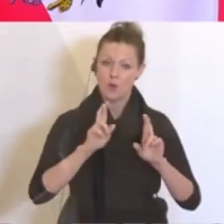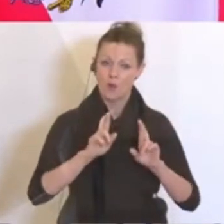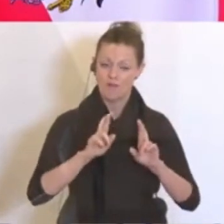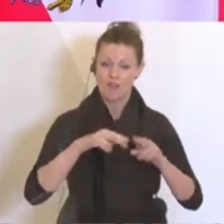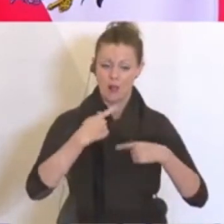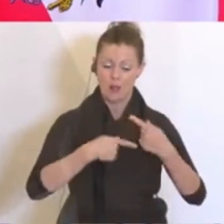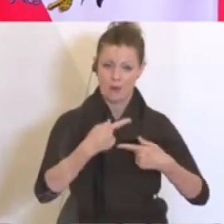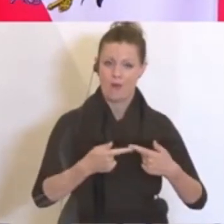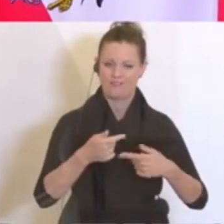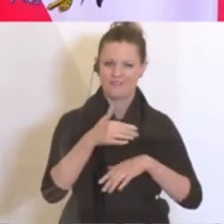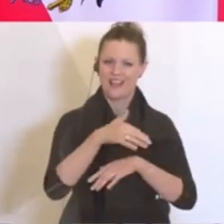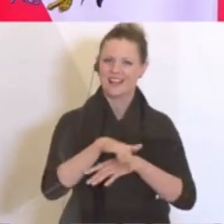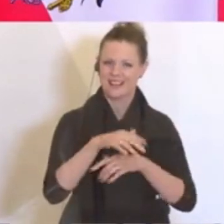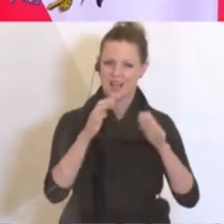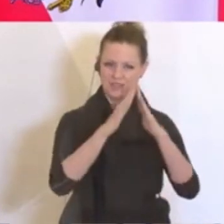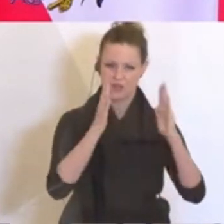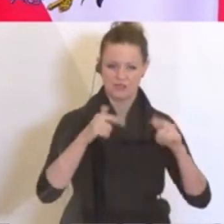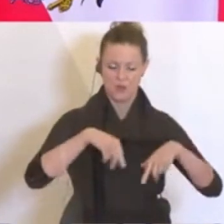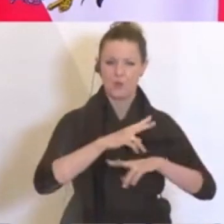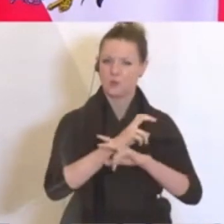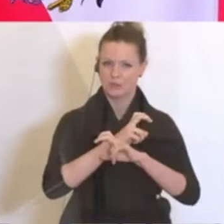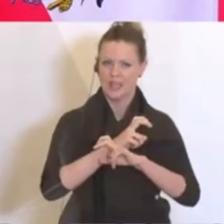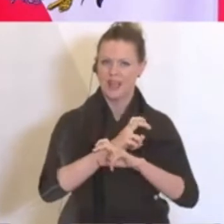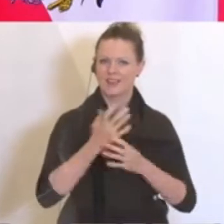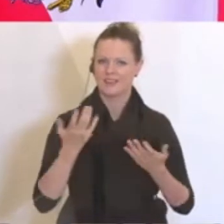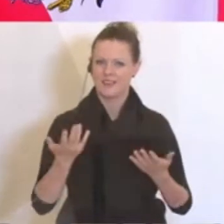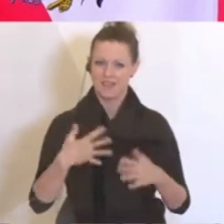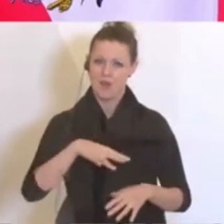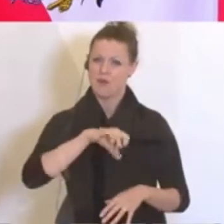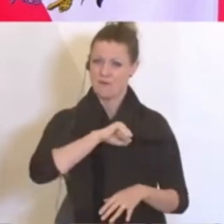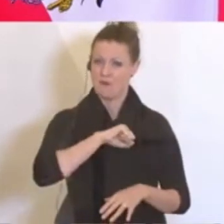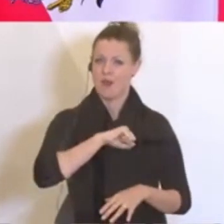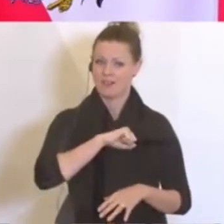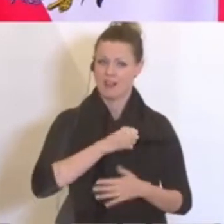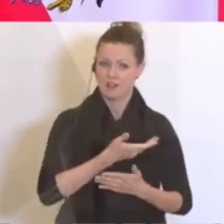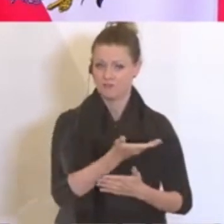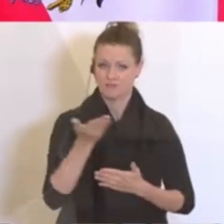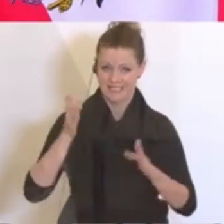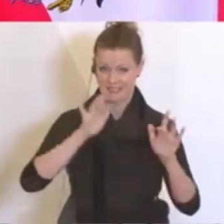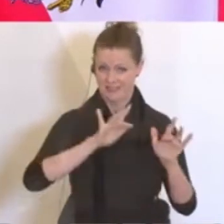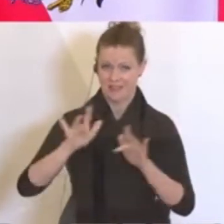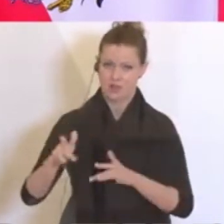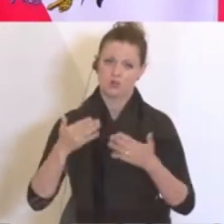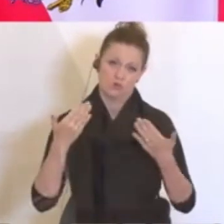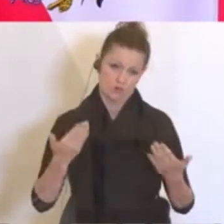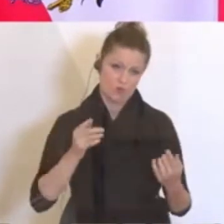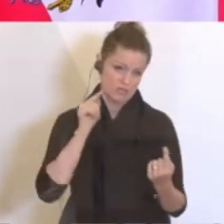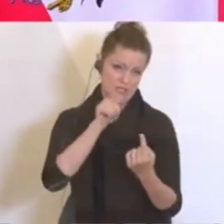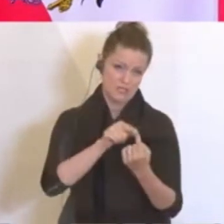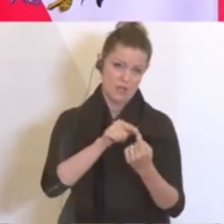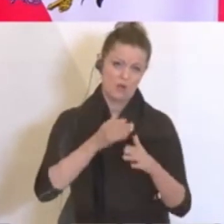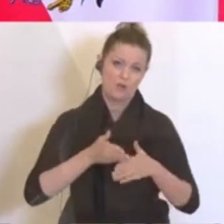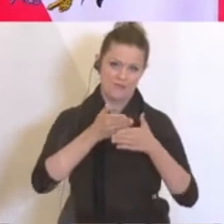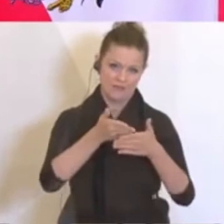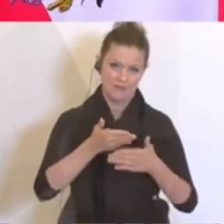Wirtshäuser in Österreich alle hier einen Vorteil lukrieren sollen. Das ist genau die Absicht und eine Hilfe.